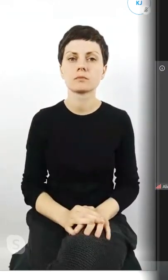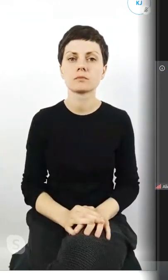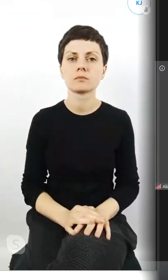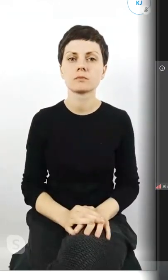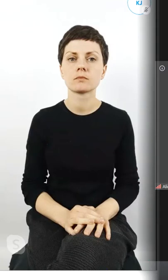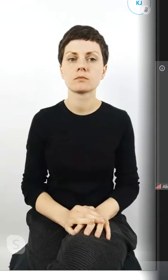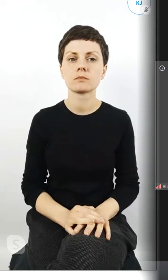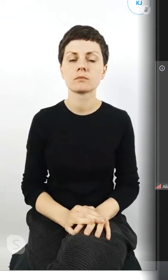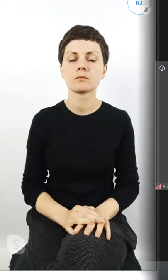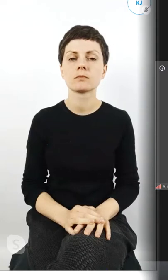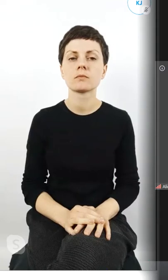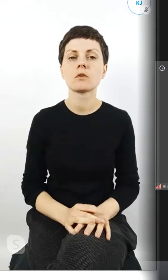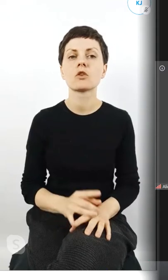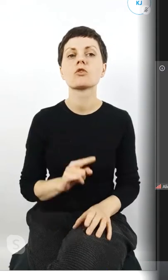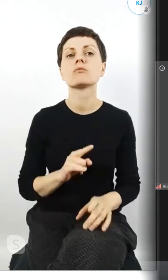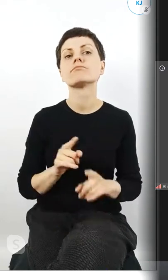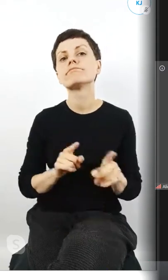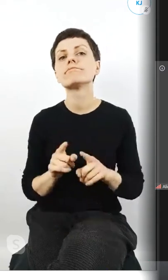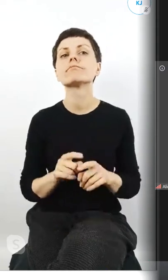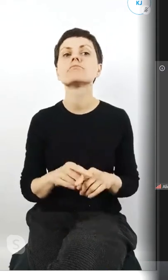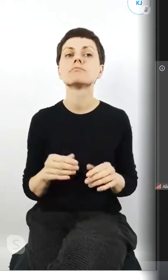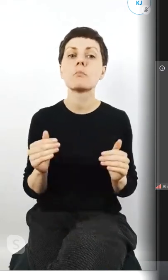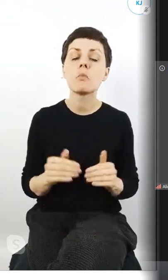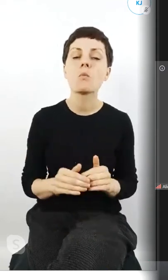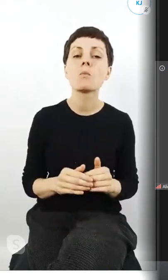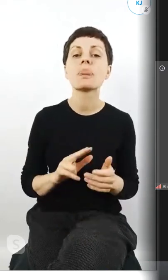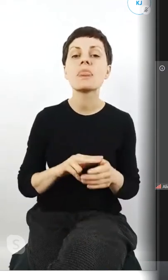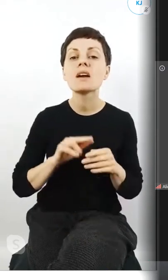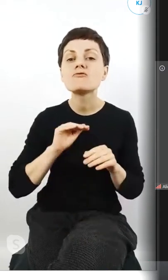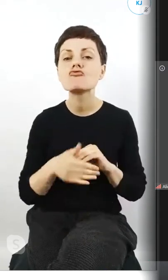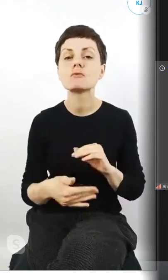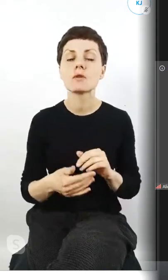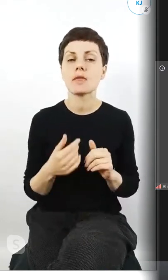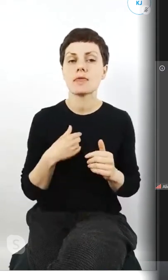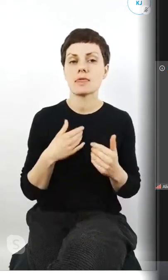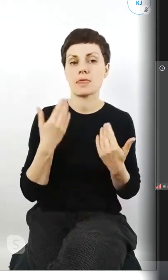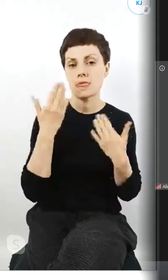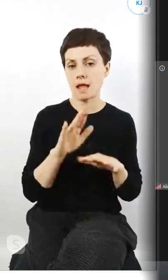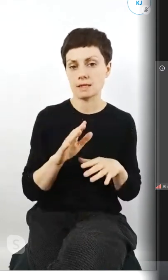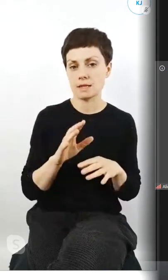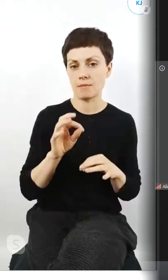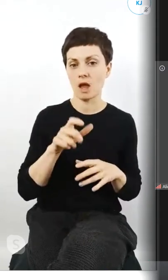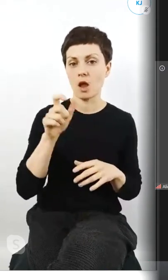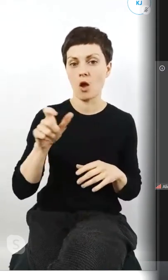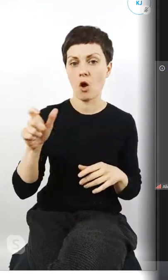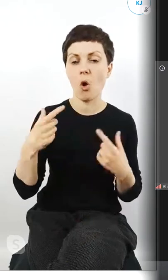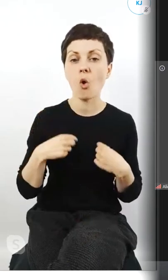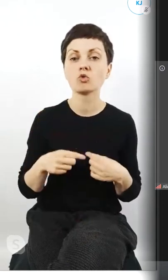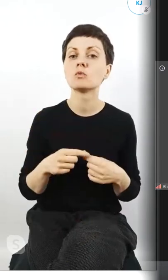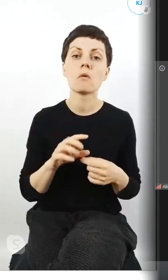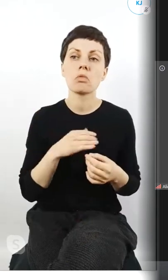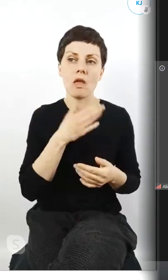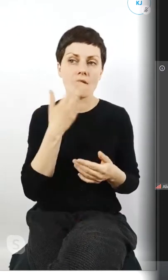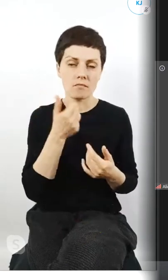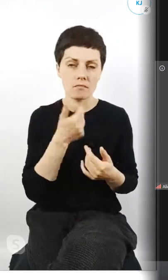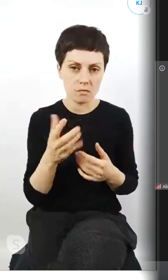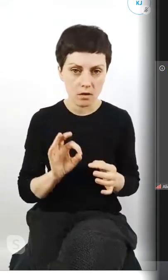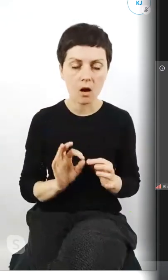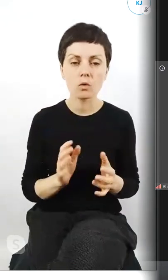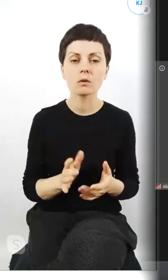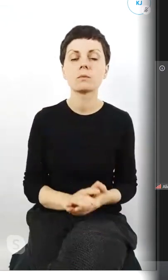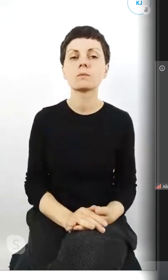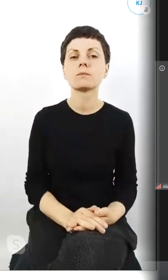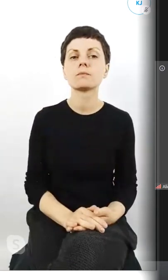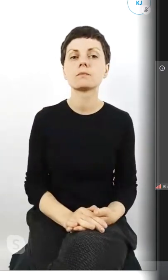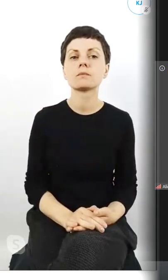To znaczy, może, że tak powiem, na szczęście nie znam wielu takich osób, a przynajmniej nie wiem o wielu takich osobach, ale